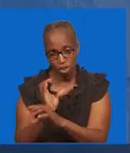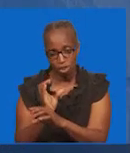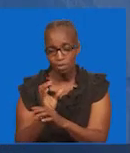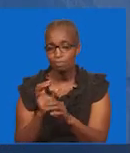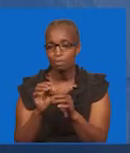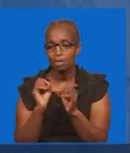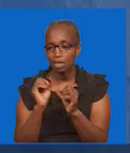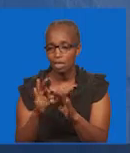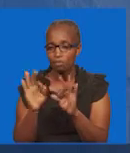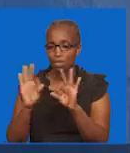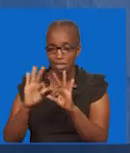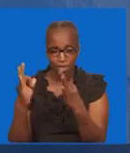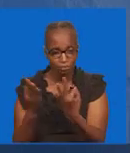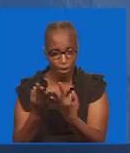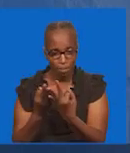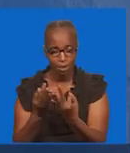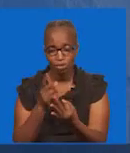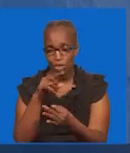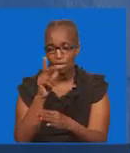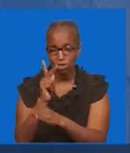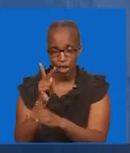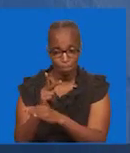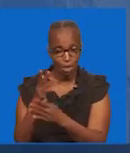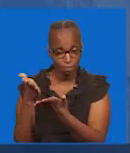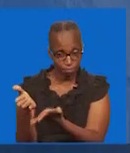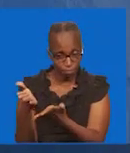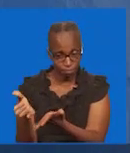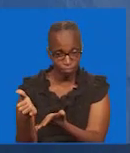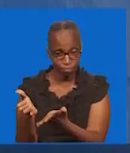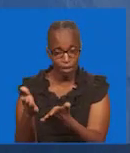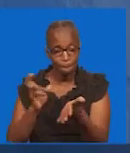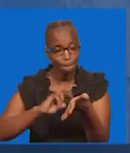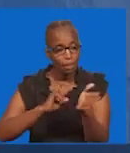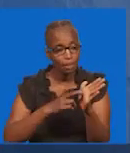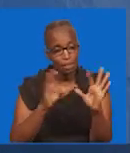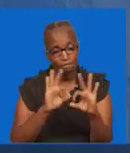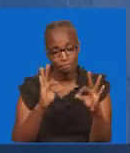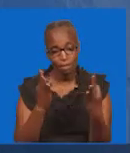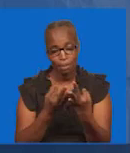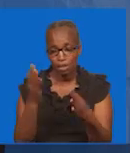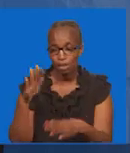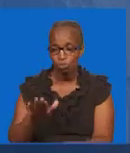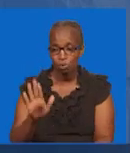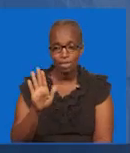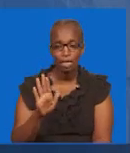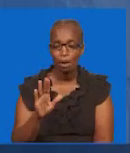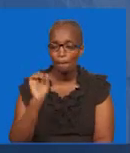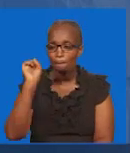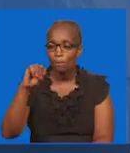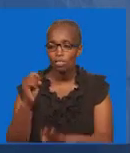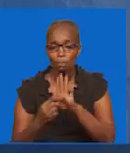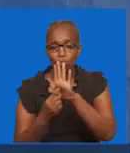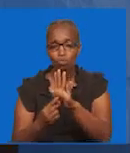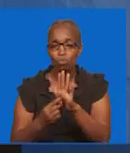ni katika Familia Unaukwa Pale Yonjeni yako Uwe umeyunya Uwe unawawunyeshe Yale